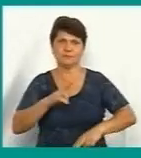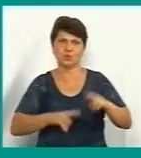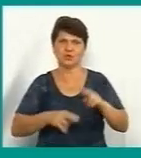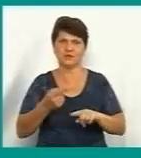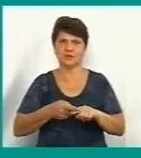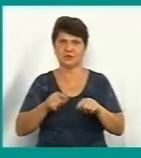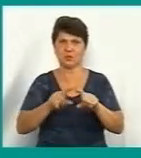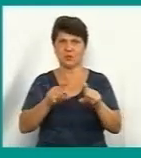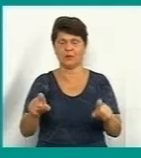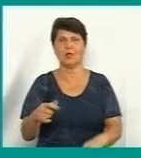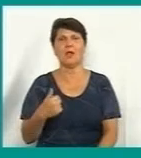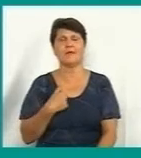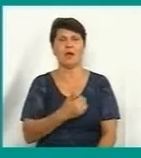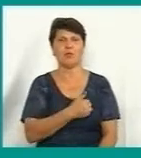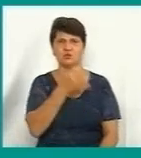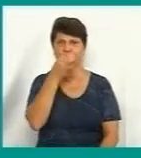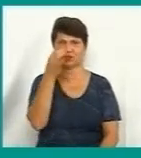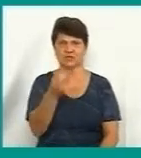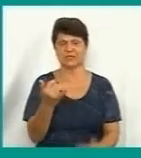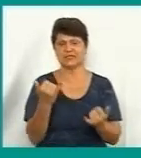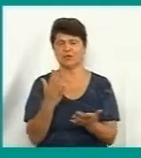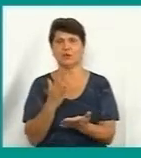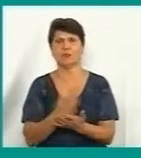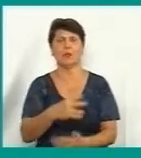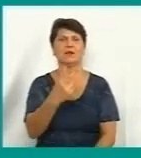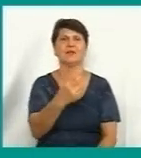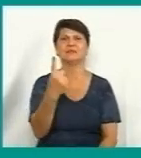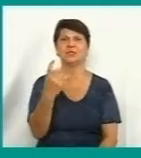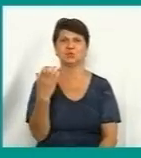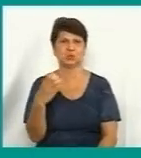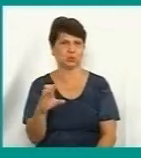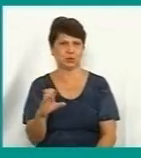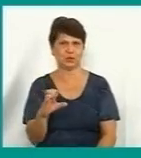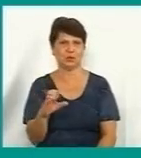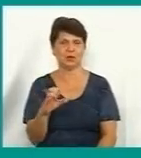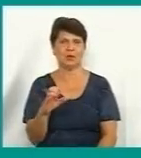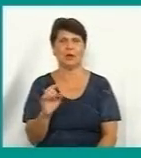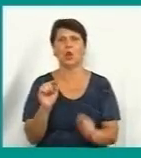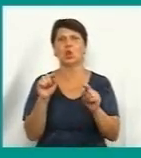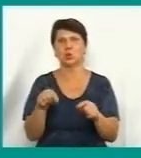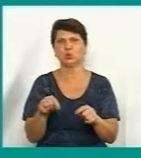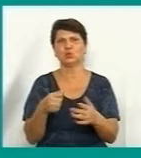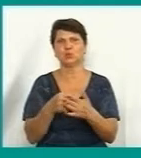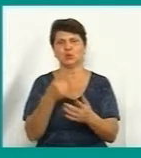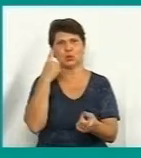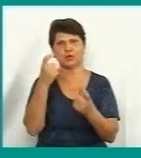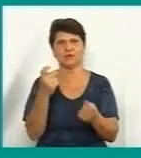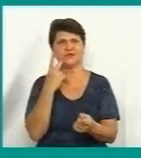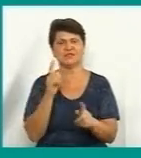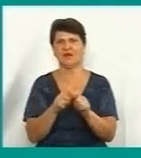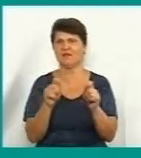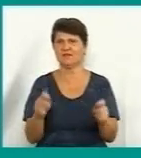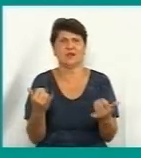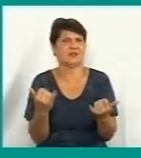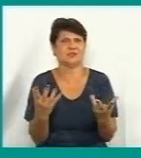Я хочу сказати, що сьогодні ми маємо 21-е століття і доступ до інформації, в принципі, завжди відкритий. Ніхто на